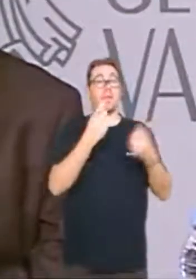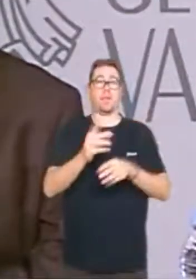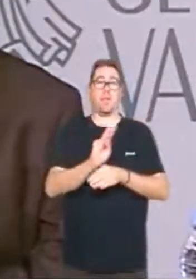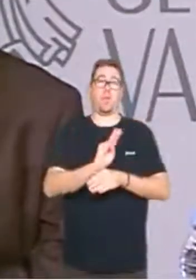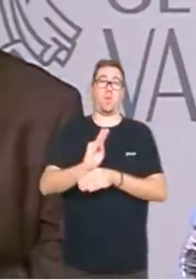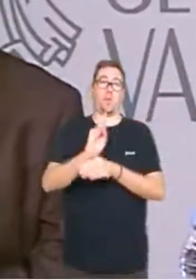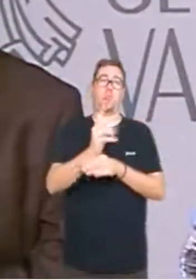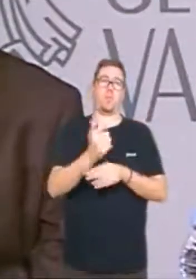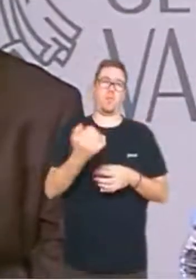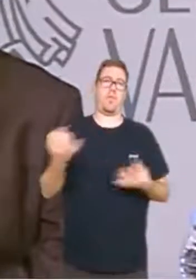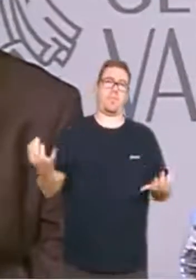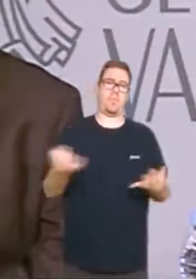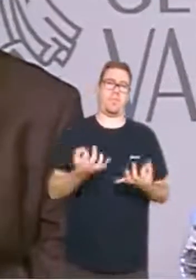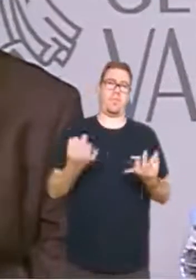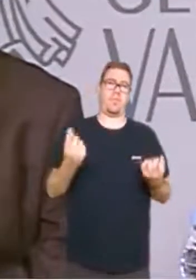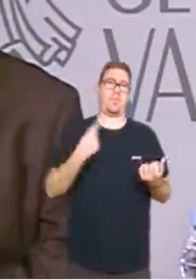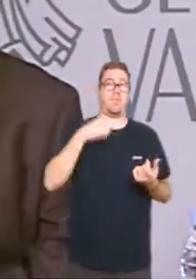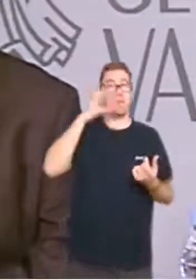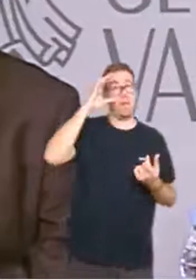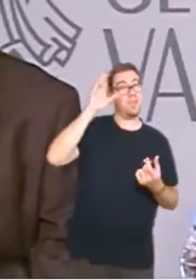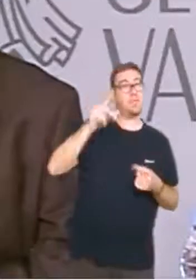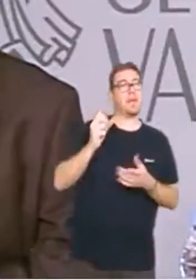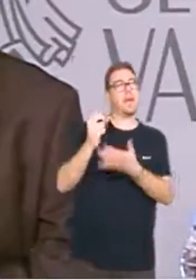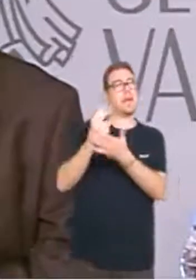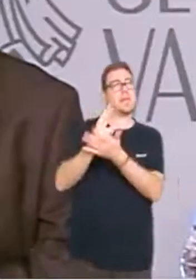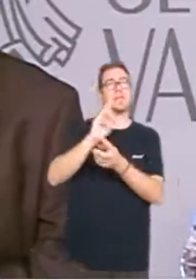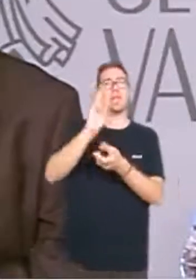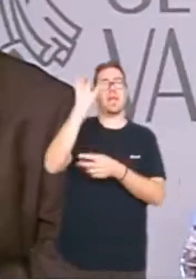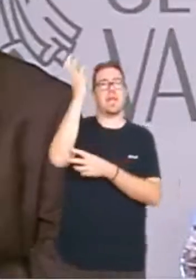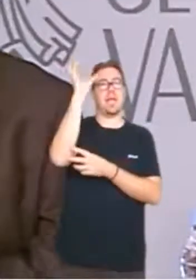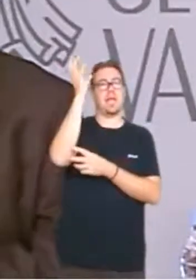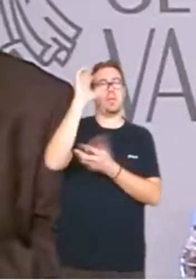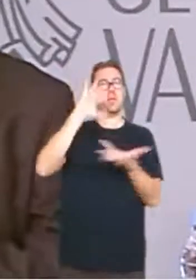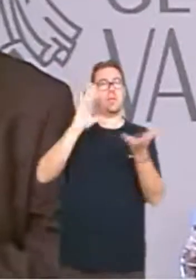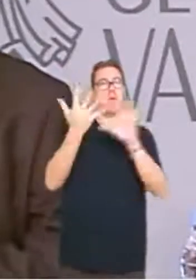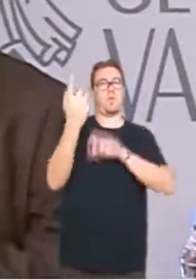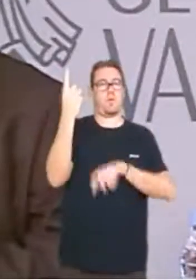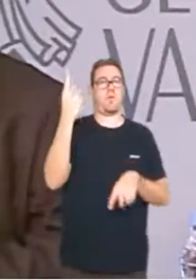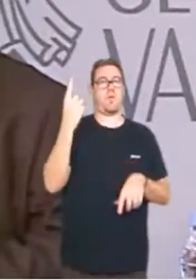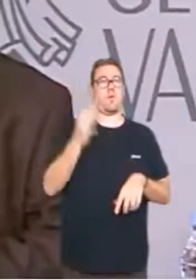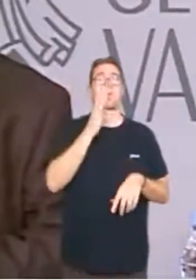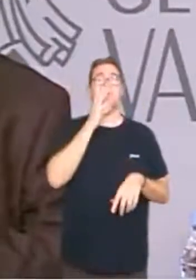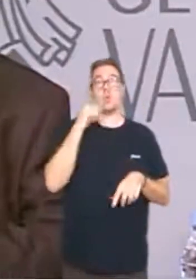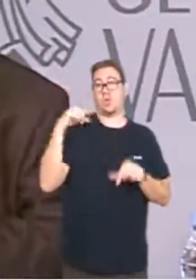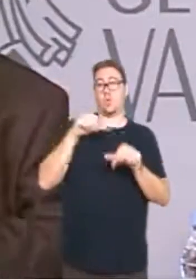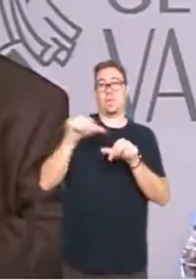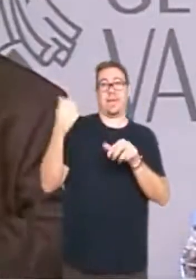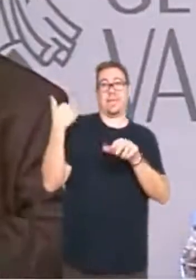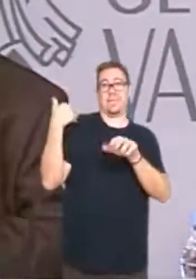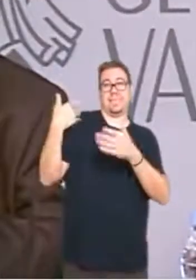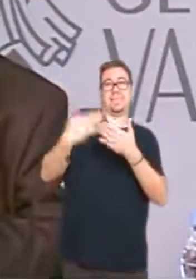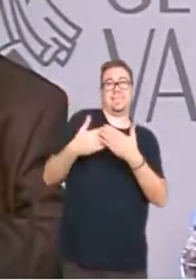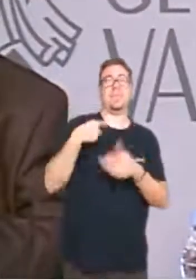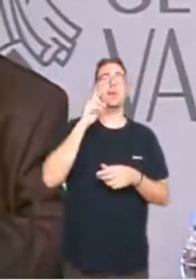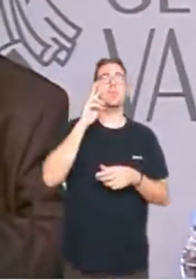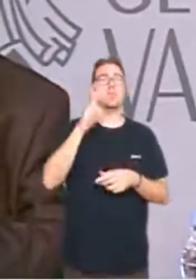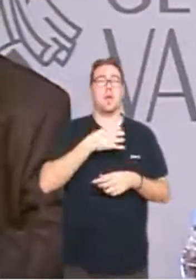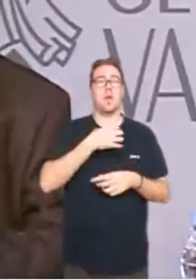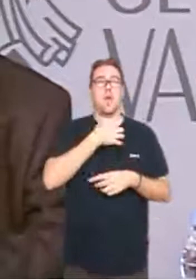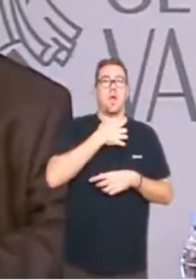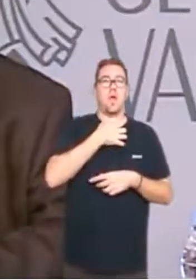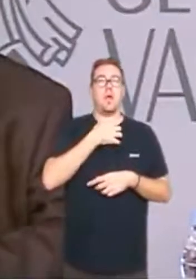cuidem i hem d'atendre també els reptes que marca el canvi climàtic. Per això en aquestes últimes setmanes hem viscut amb angoixa